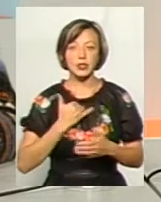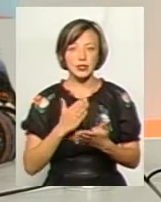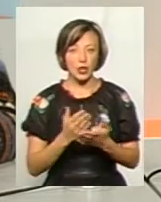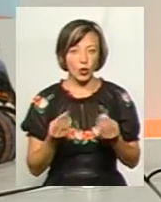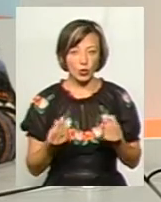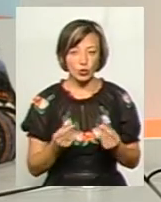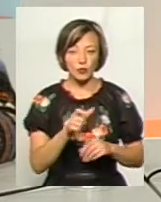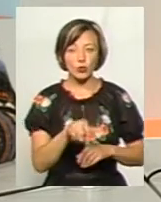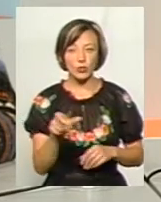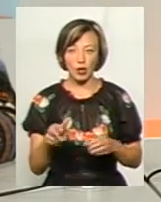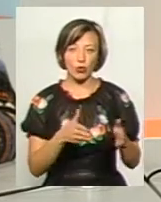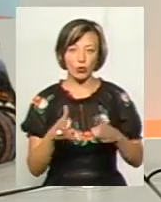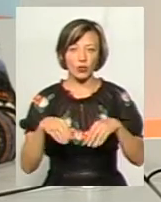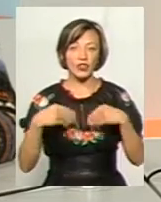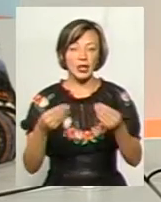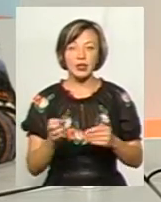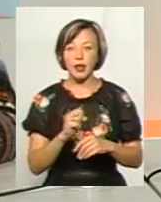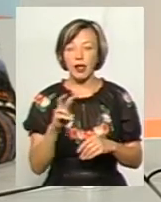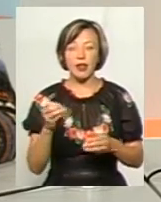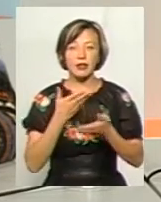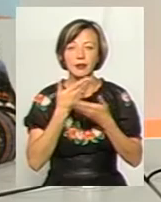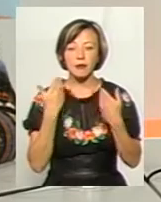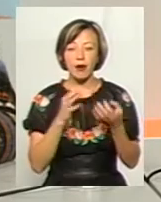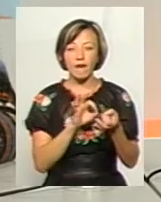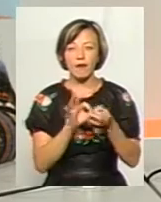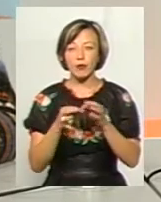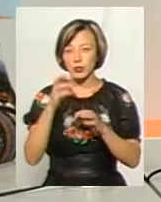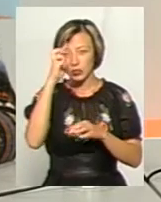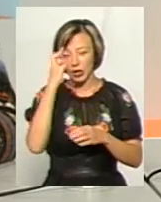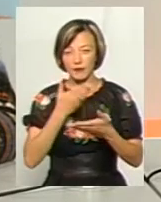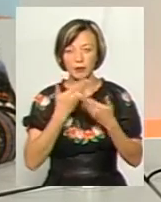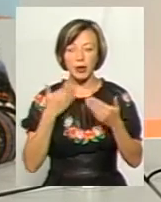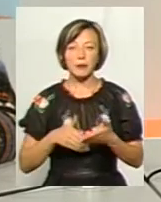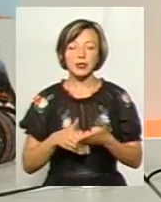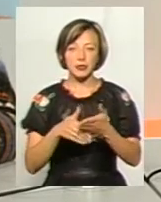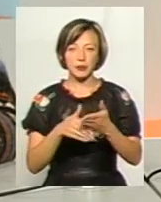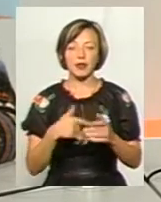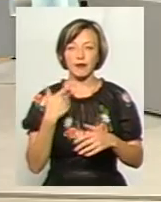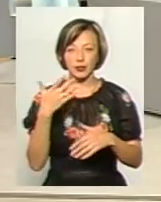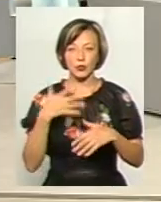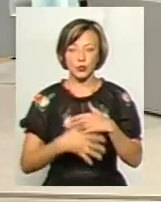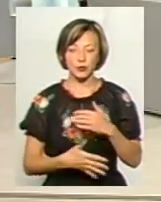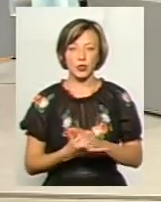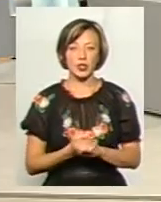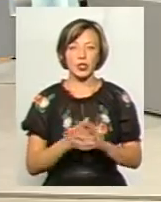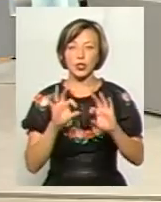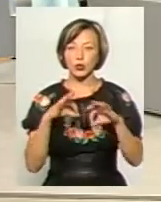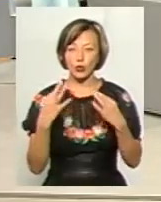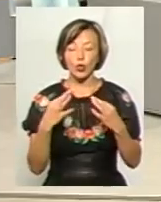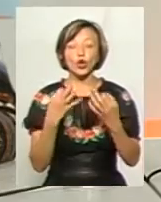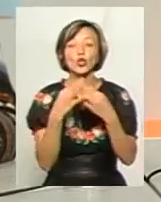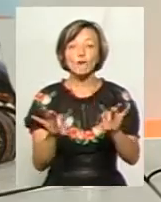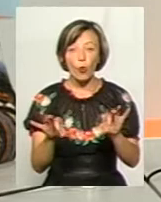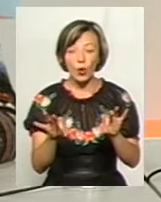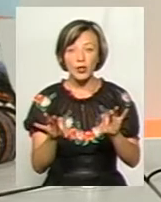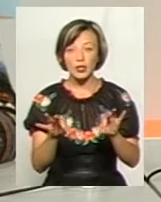гроші в людей, які готові дати. Але нема оцеї формули державної, нема підтримки держави. Я вас зрозуміла. Дозвольте державі